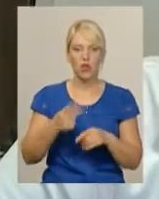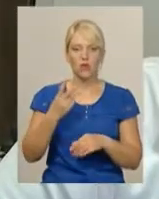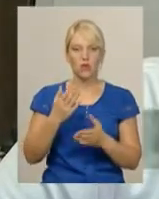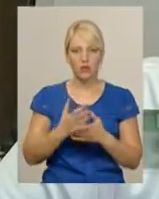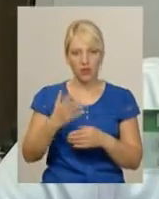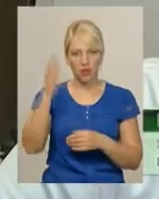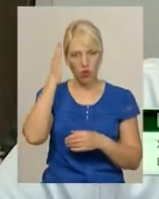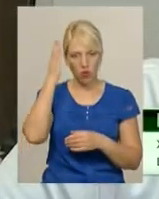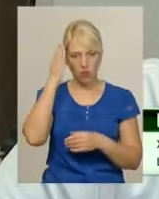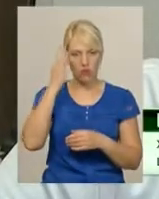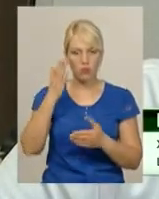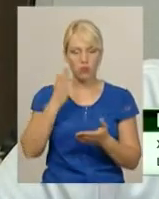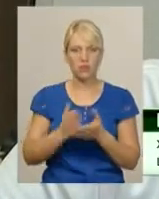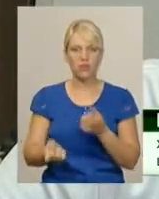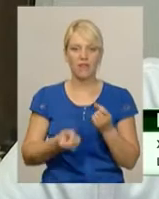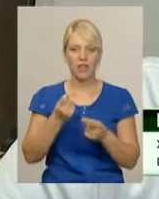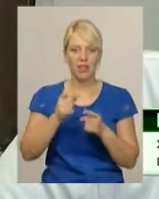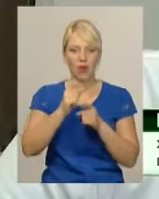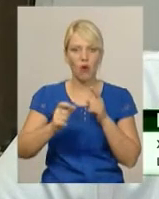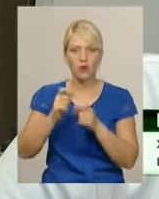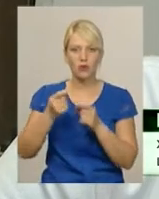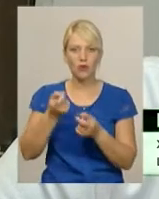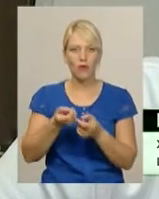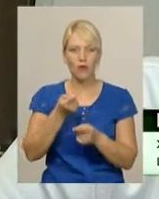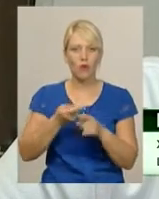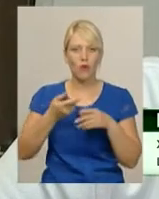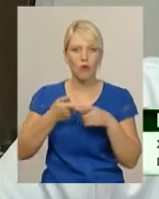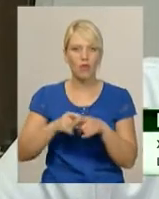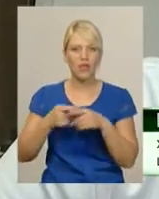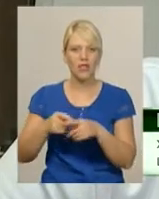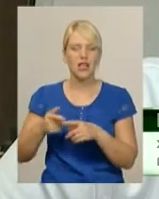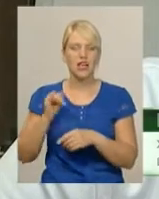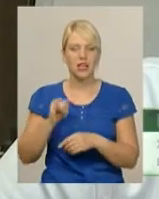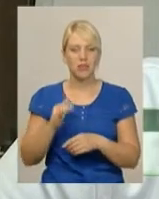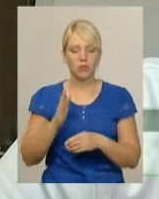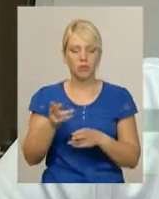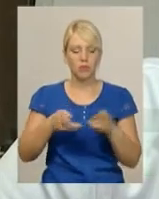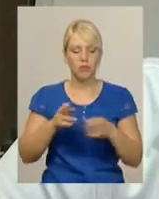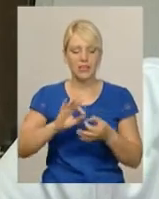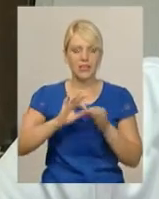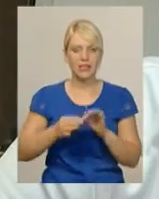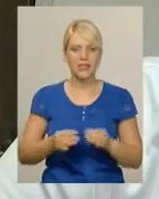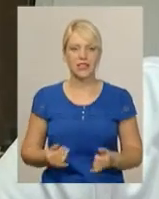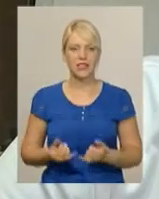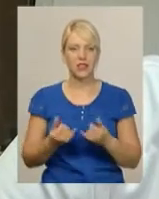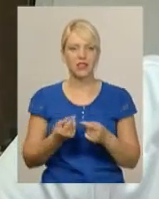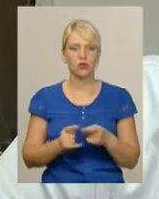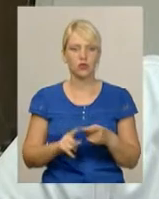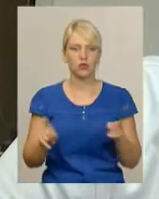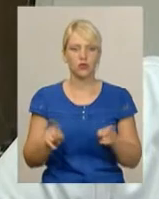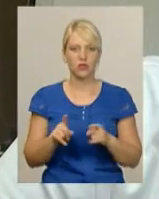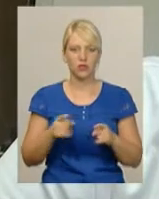мозку, вони будуть видалені наступний тиждень, будуть проведені вже операції досить складні для того, щоб їх